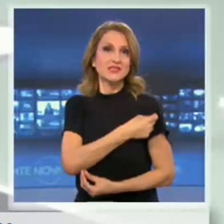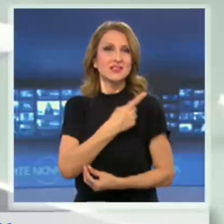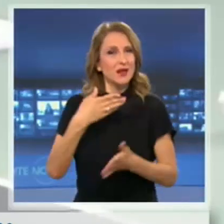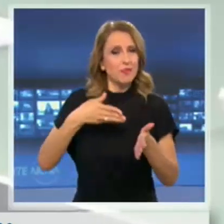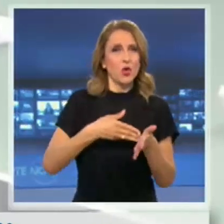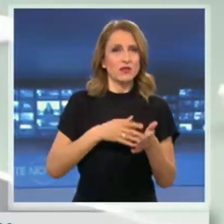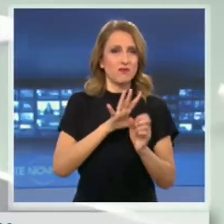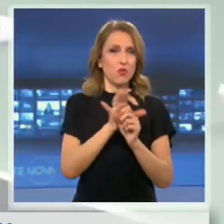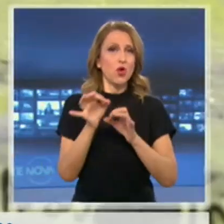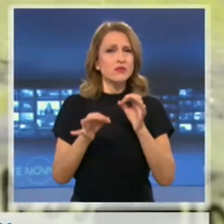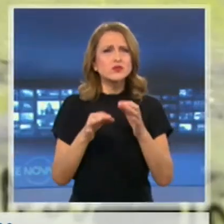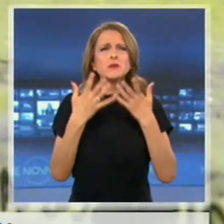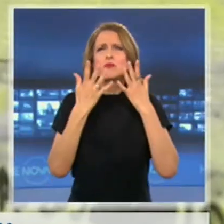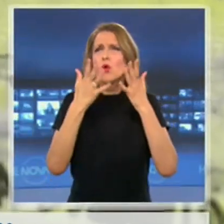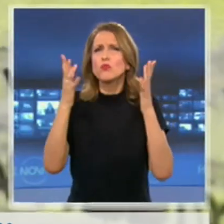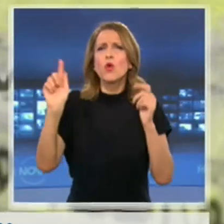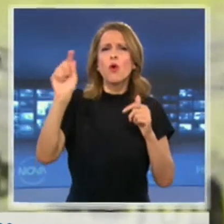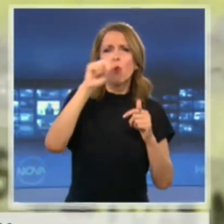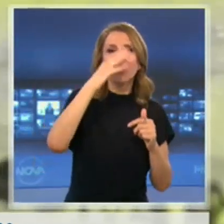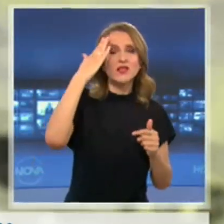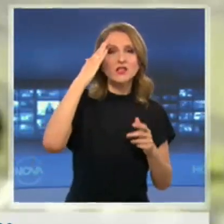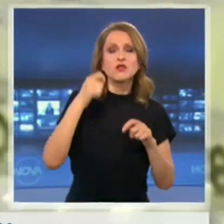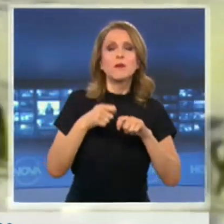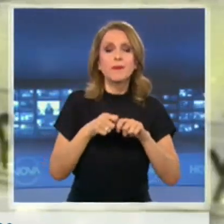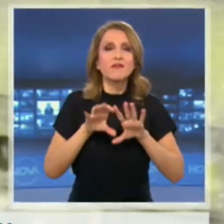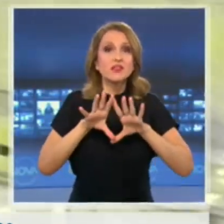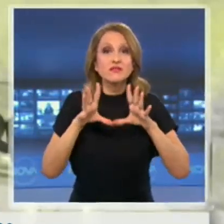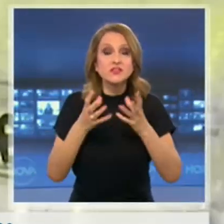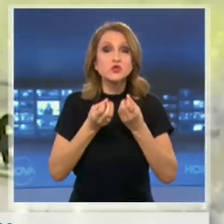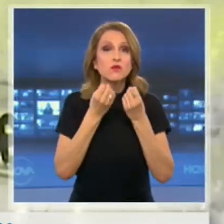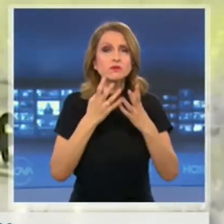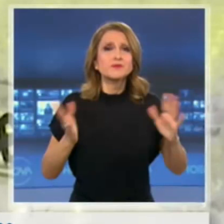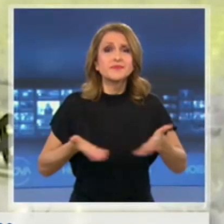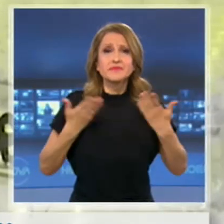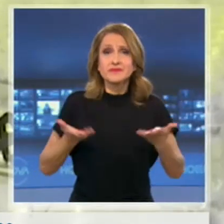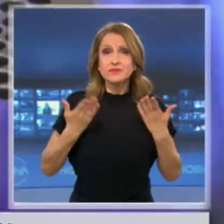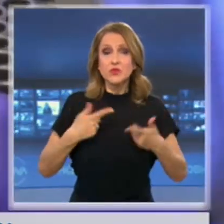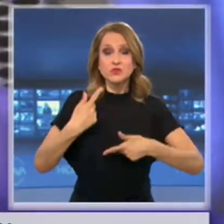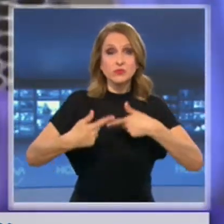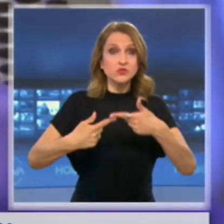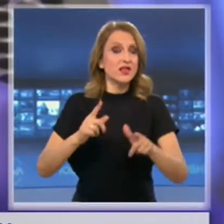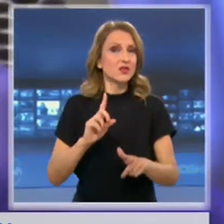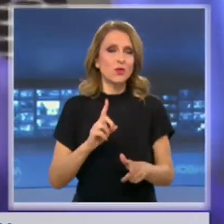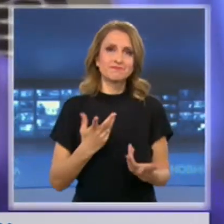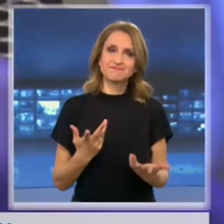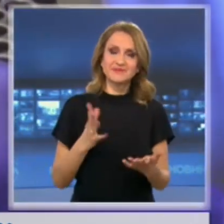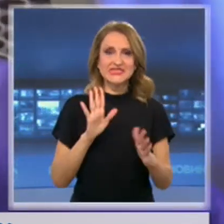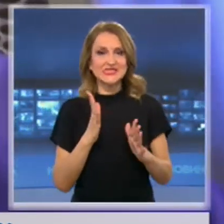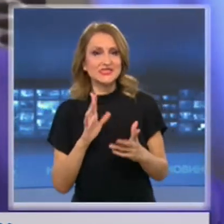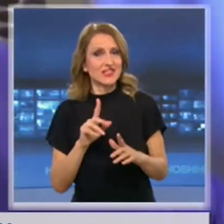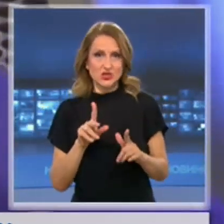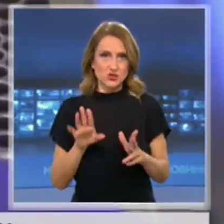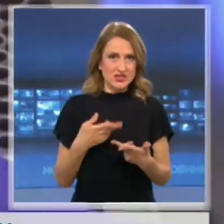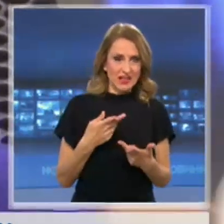контакт с десетки разработчици на вакцини, прави всичко възможно за ускоряването на процеса, но се отнася скептично към